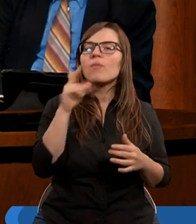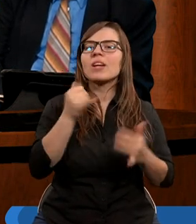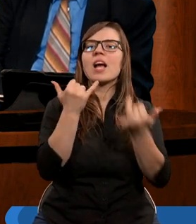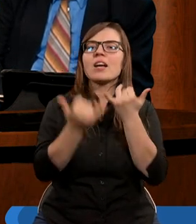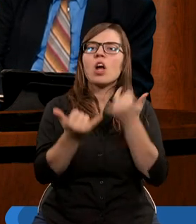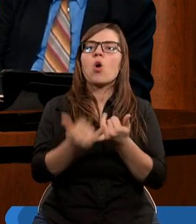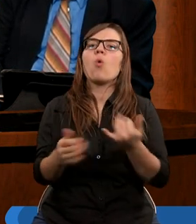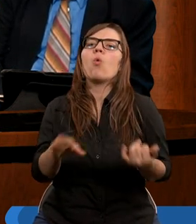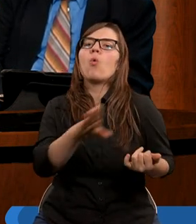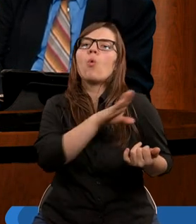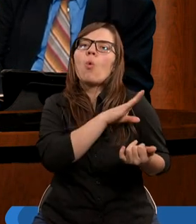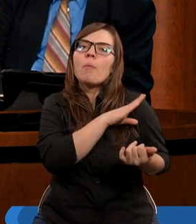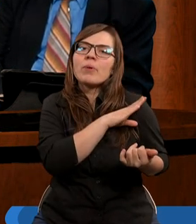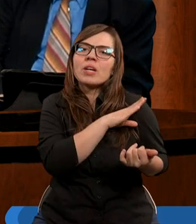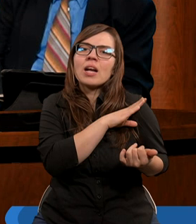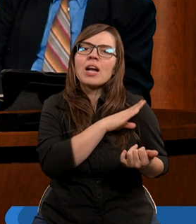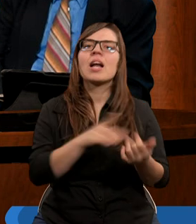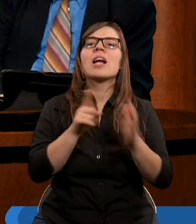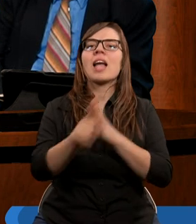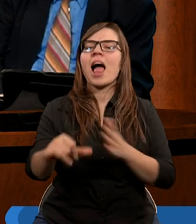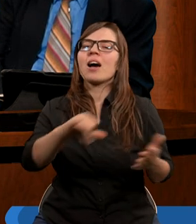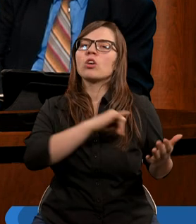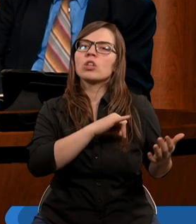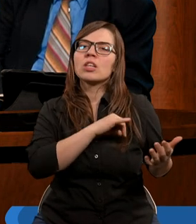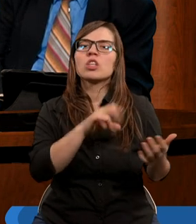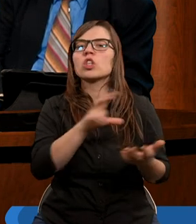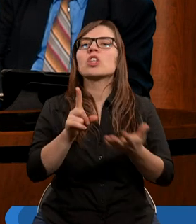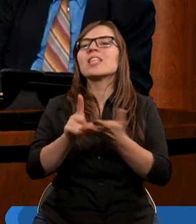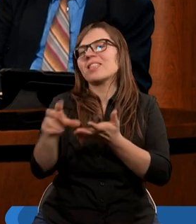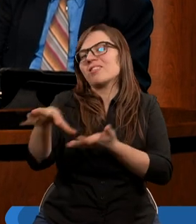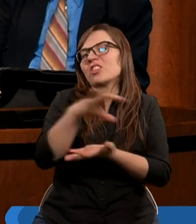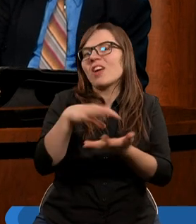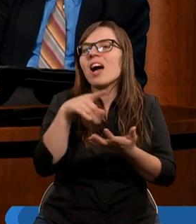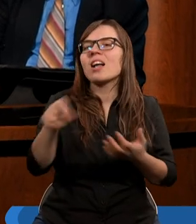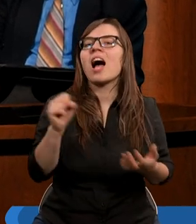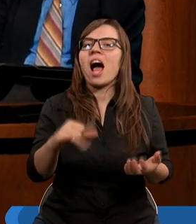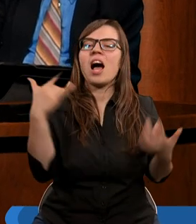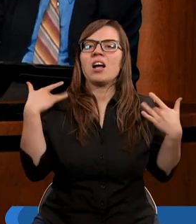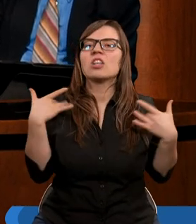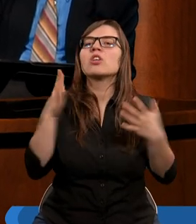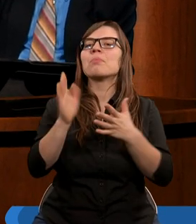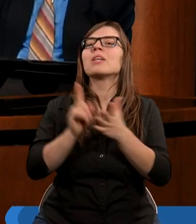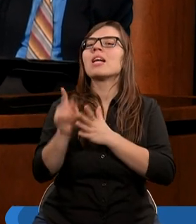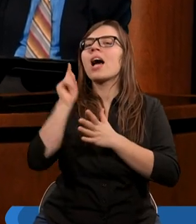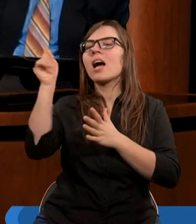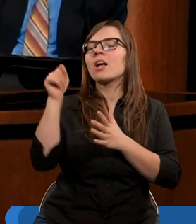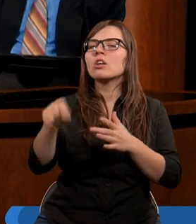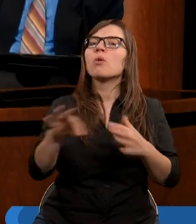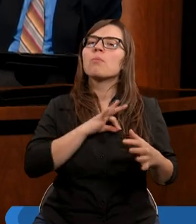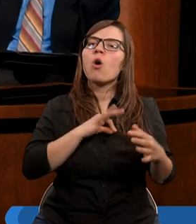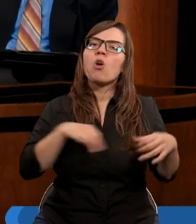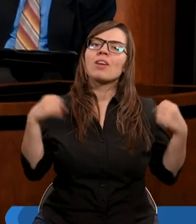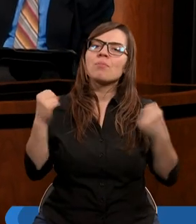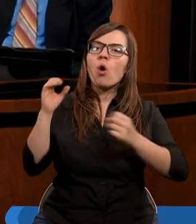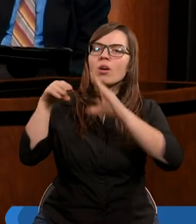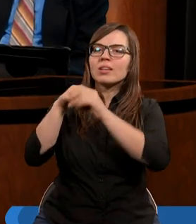że jeżeli umrzecie dla grzechu, czy dla świata, a żyć będziecie dla mnie. Czyli w mojej